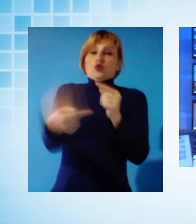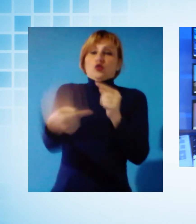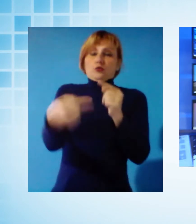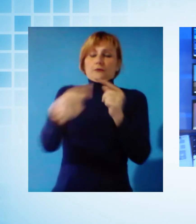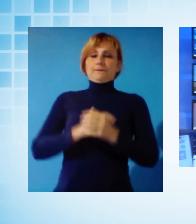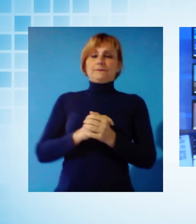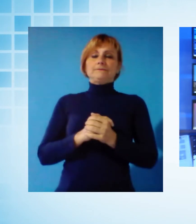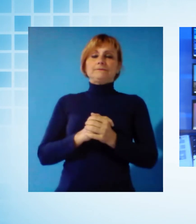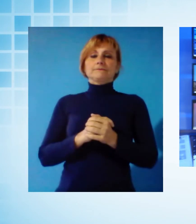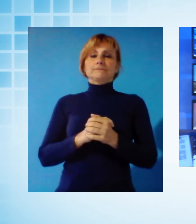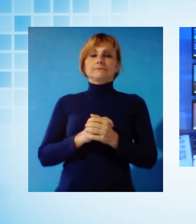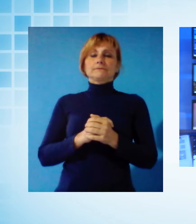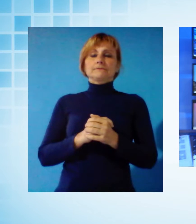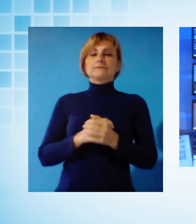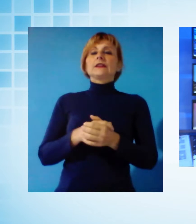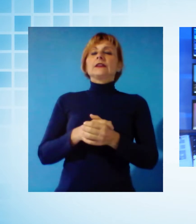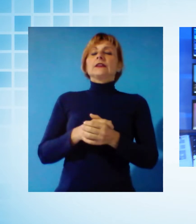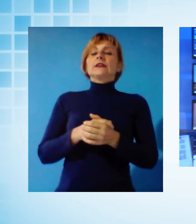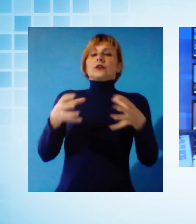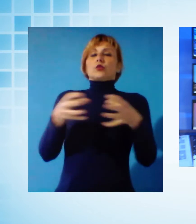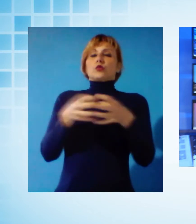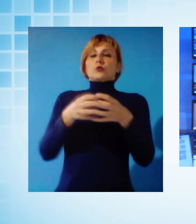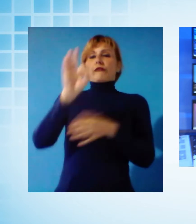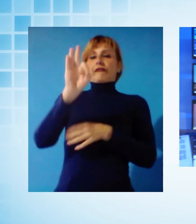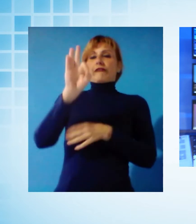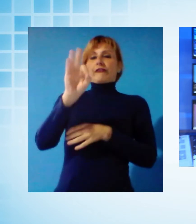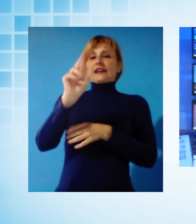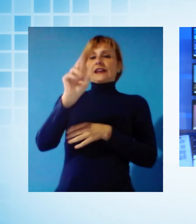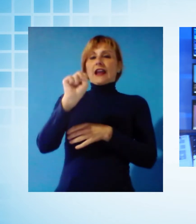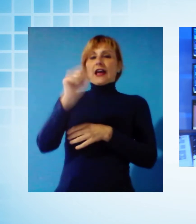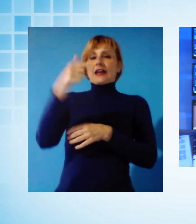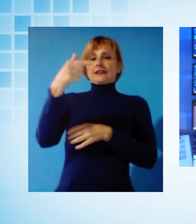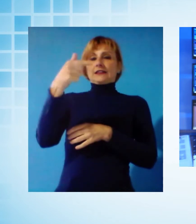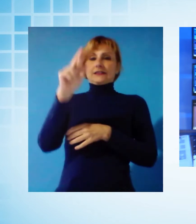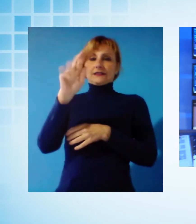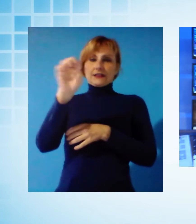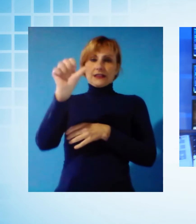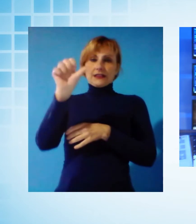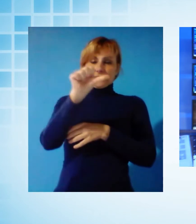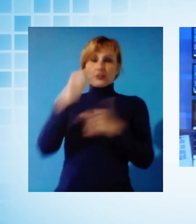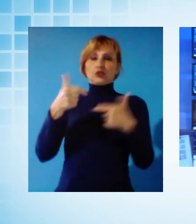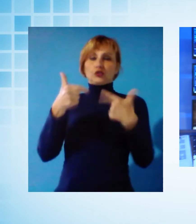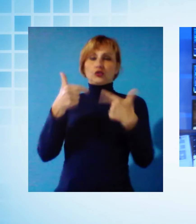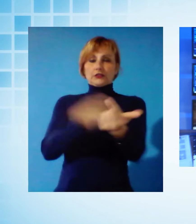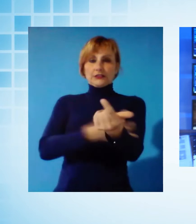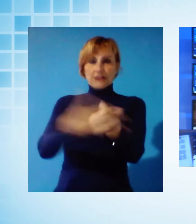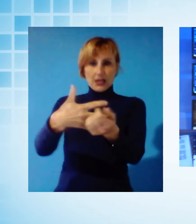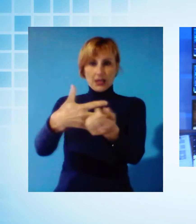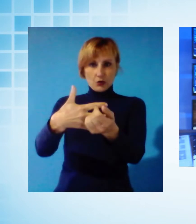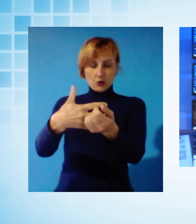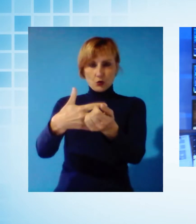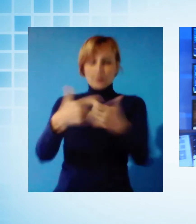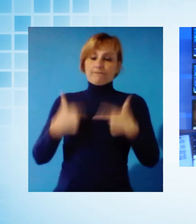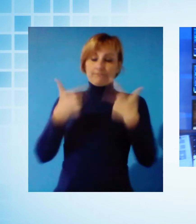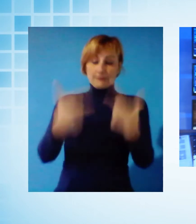E i fratres di Ghivizzano, il gruppo fratres di Ghivizzano ha effettuato nei giorni scorsi una donazione di tute